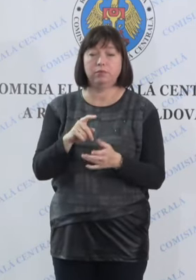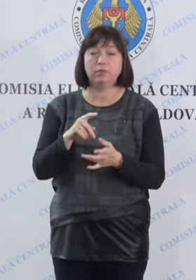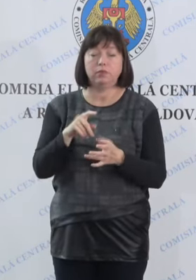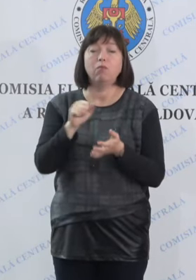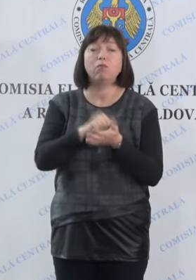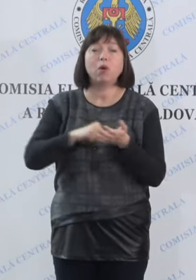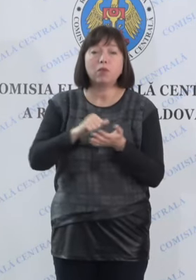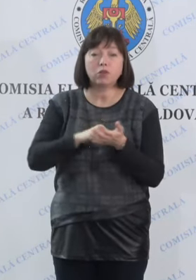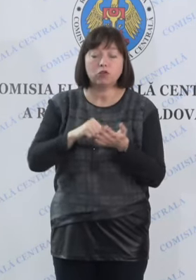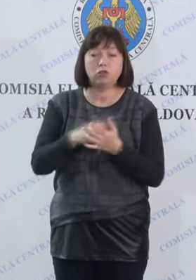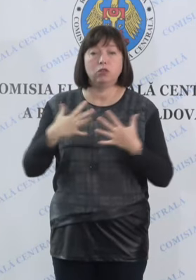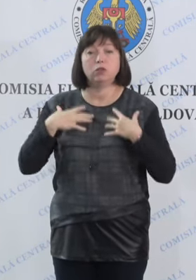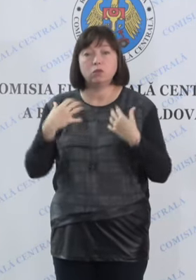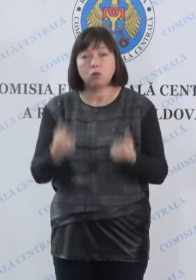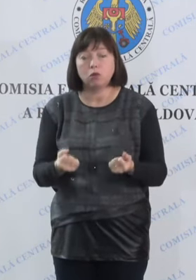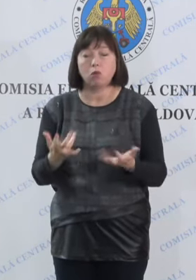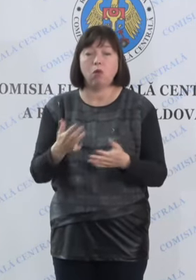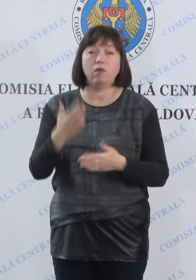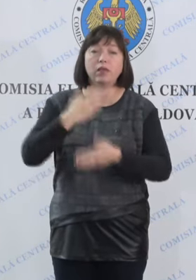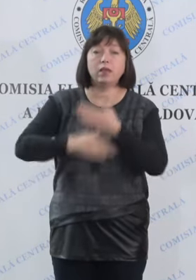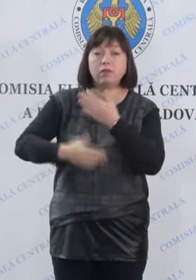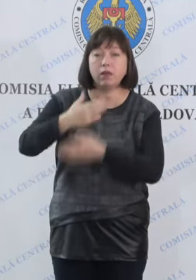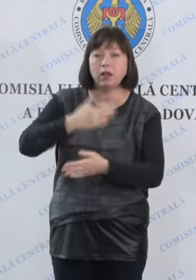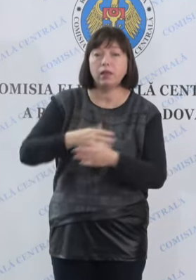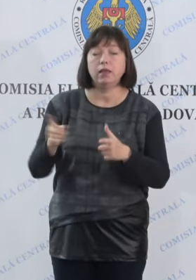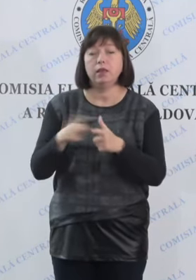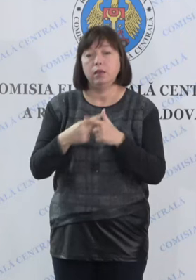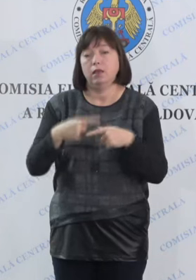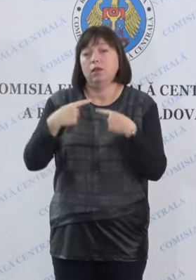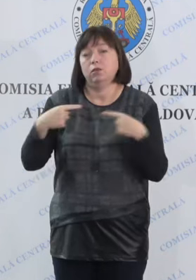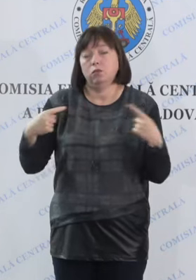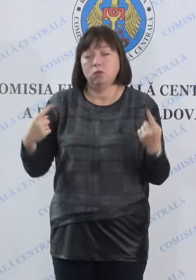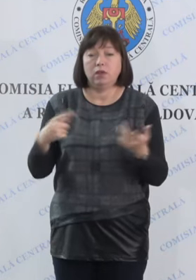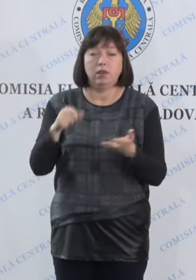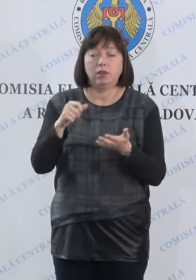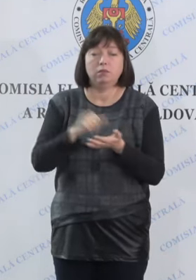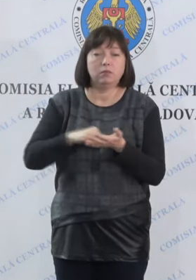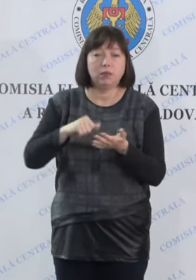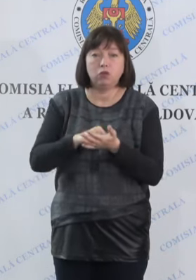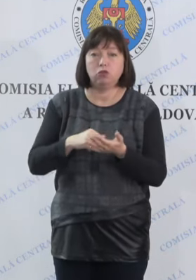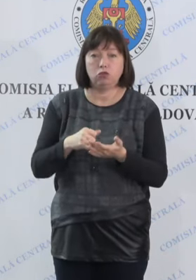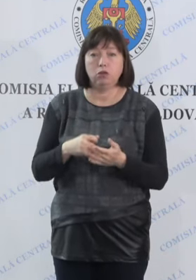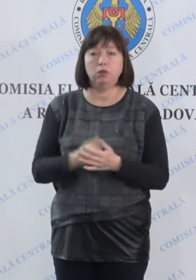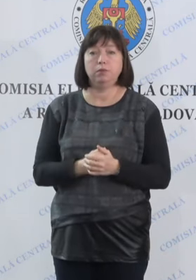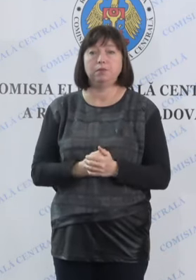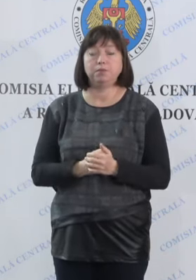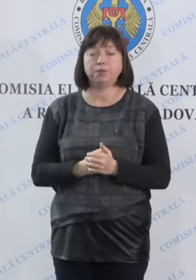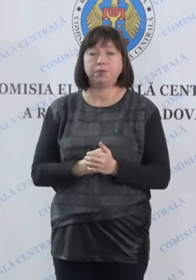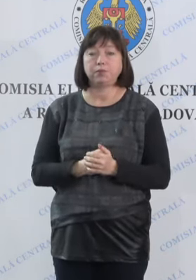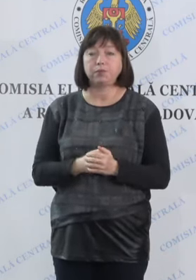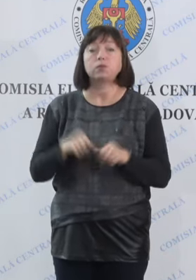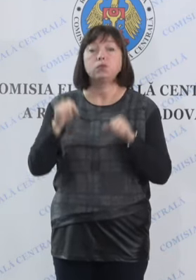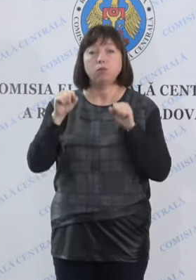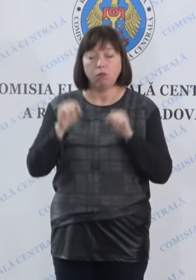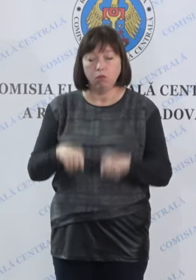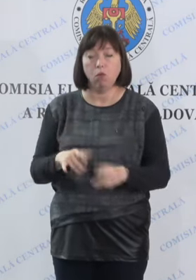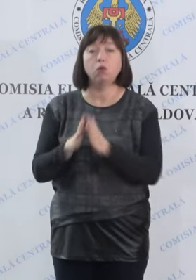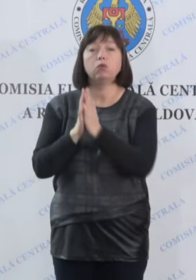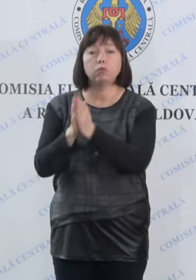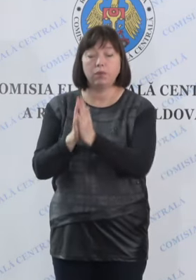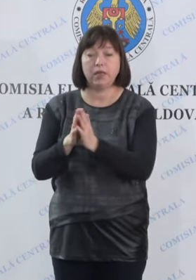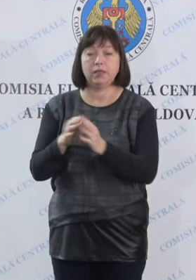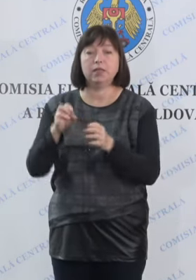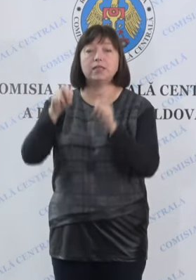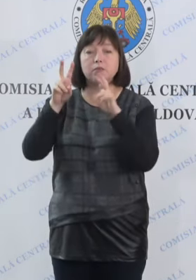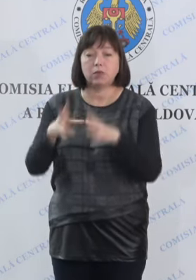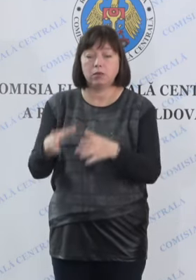din motive de sănătate, dizabilitate sau alte circumstanțe obiective pot solicita urna